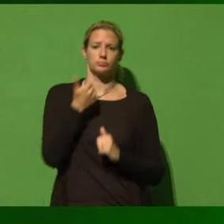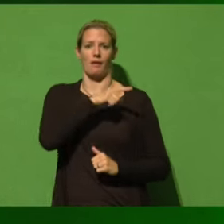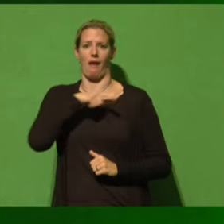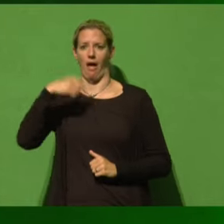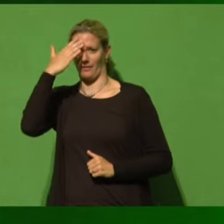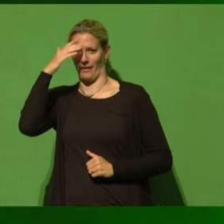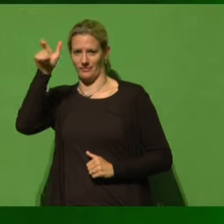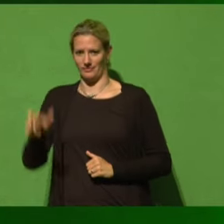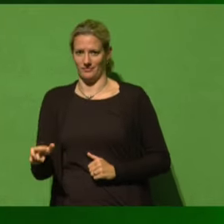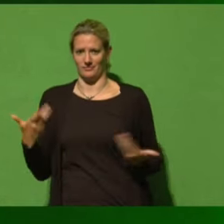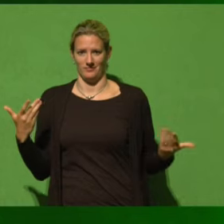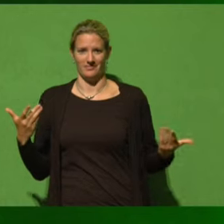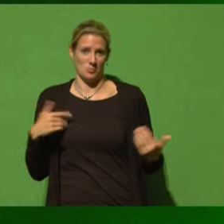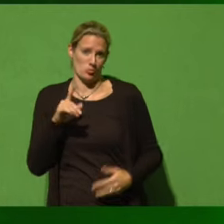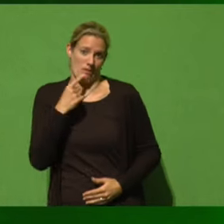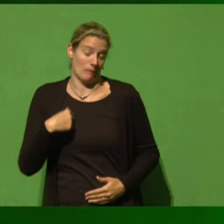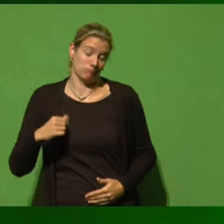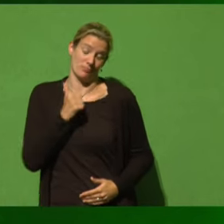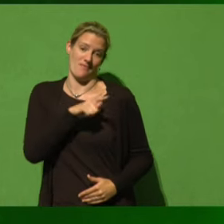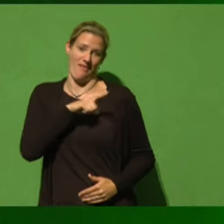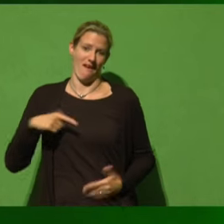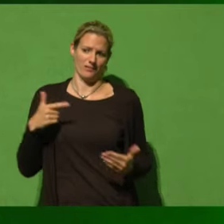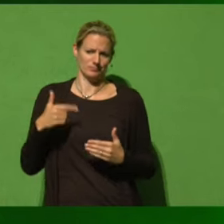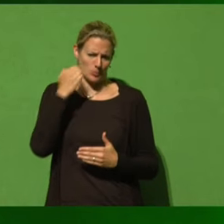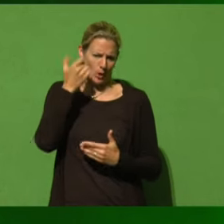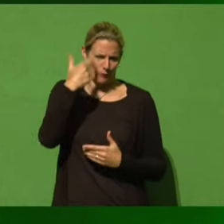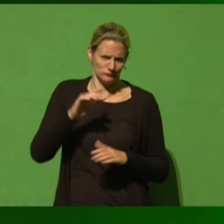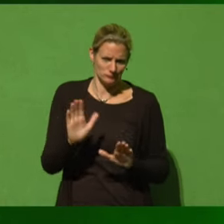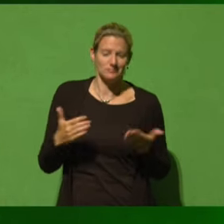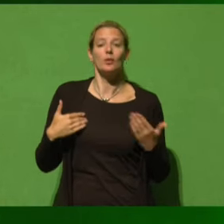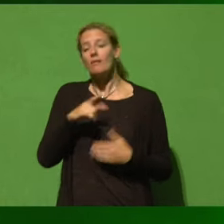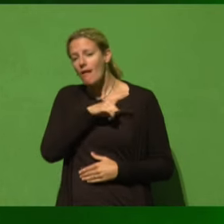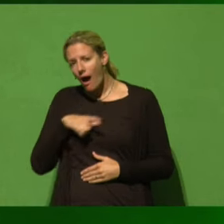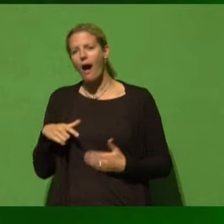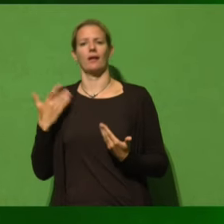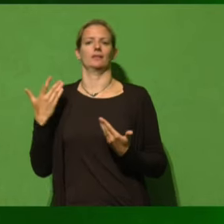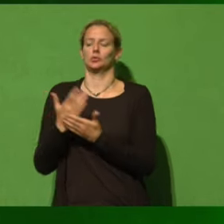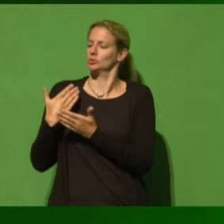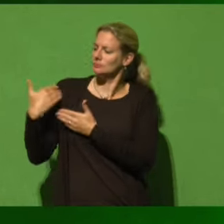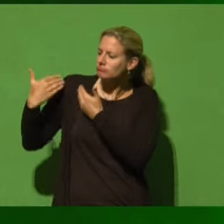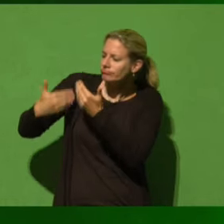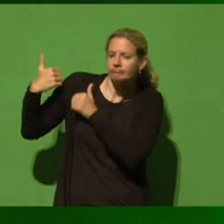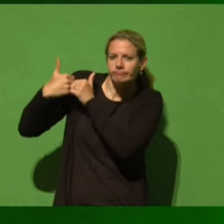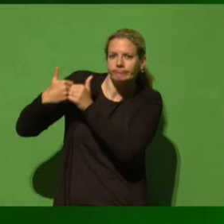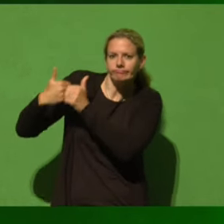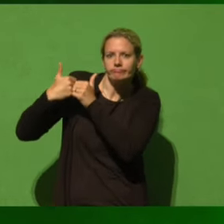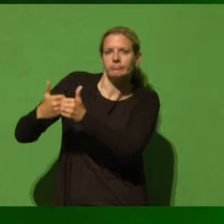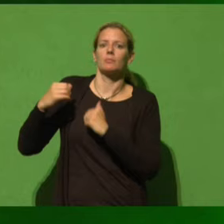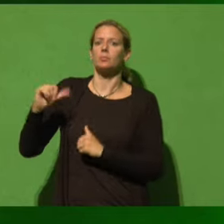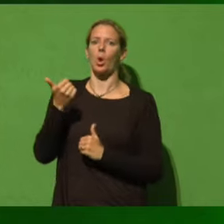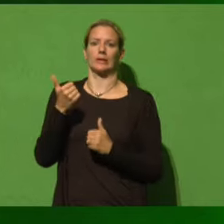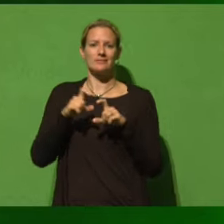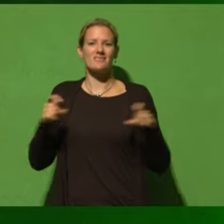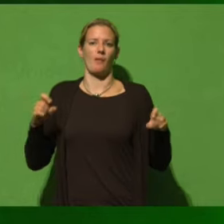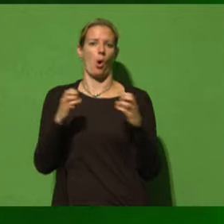-Grünen nicht böse sein Harald und habe am längsten eine Geschichte mit ihm und er hat mir am meisten und intensivsten geholfen, insbesondere beim Öko-Thema.